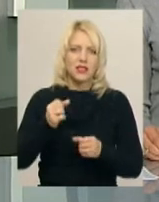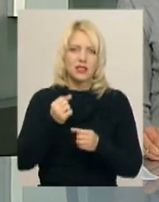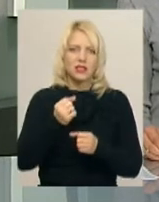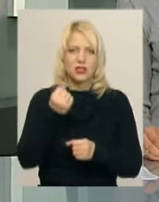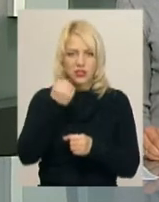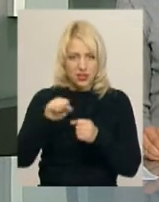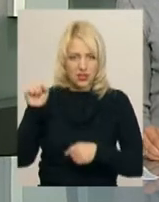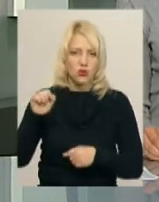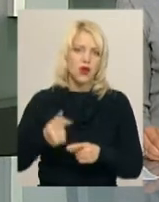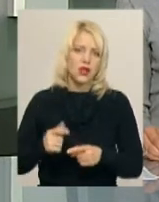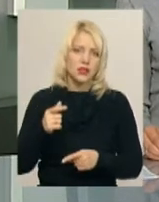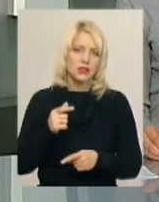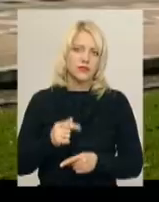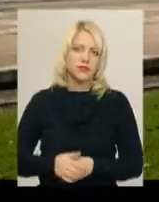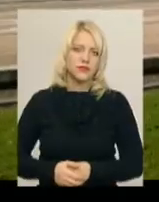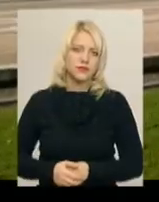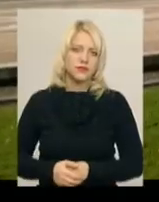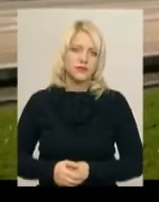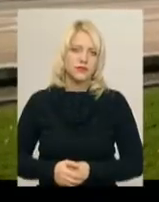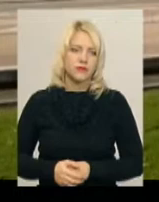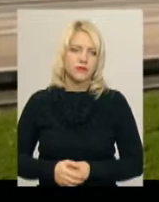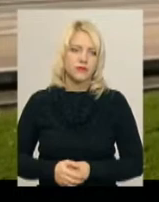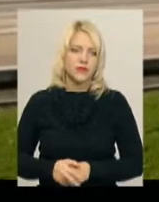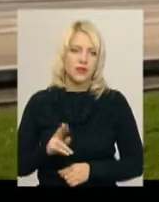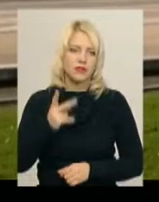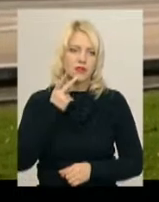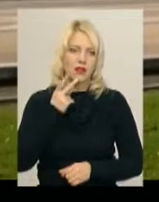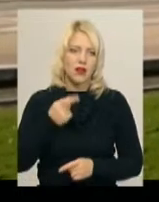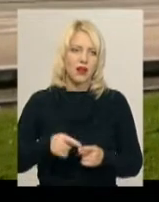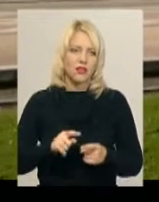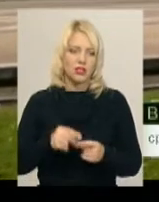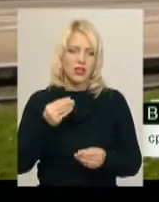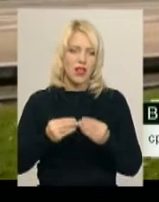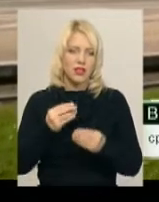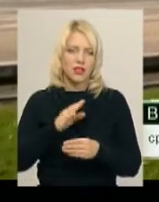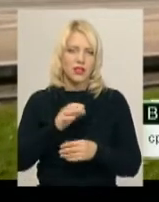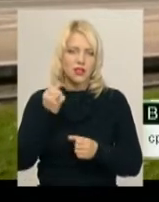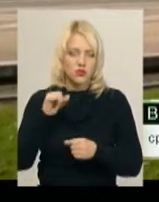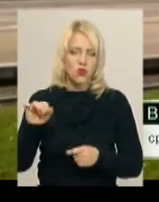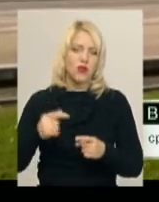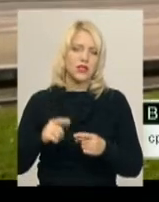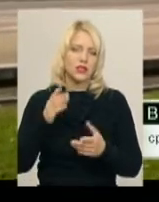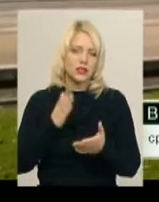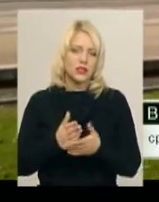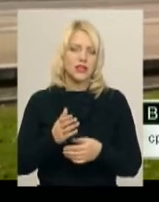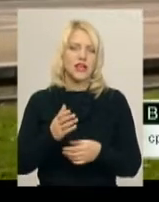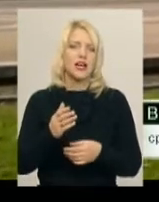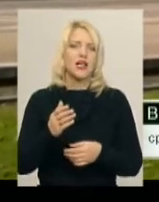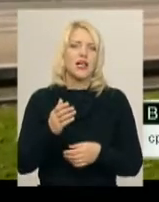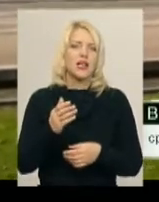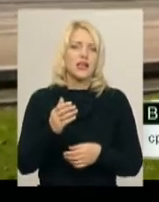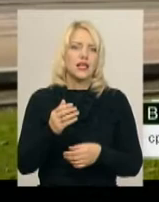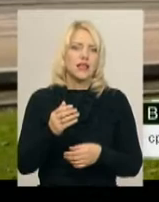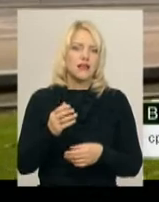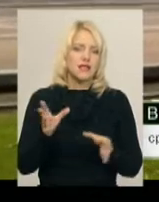моя колега Тетяна Ворожцова. Як завжди на Іграх Нескорених панує тепла атмосфера, взаємопідтримки,